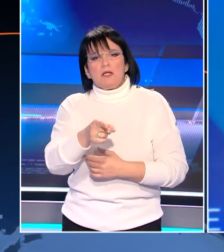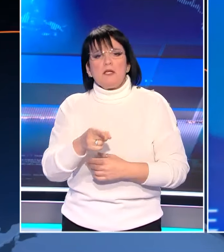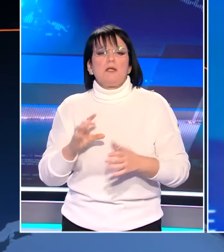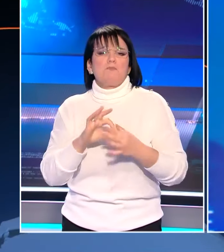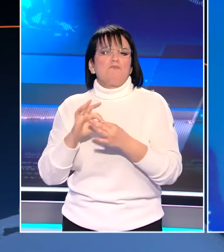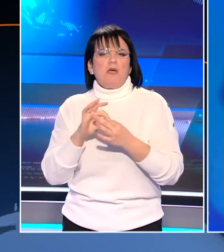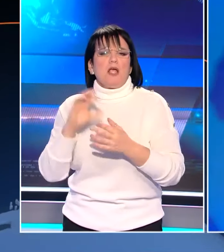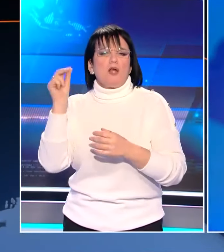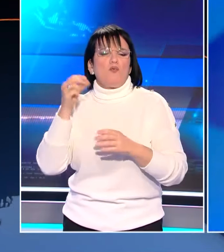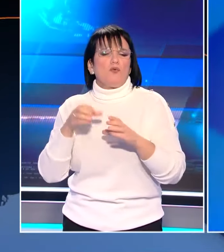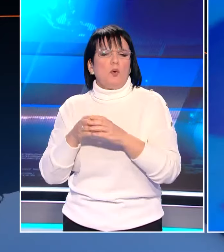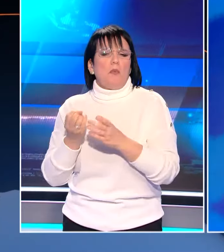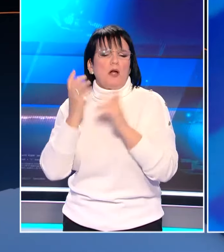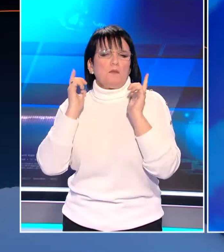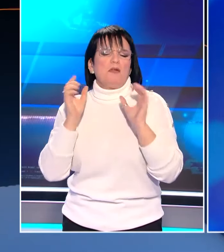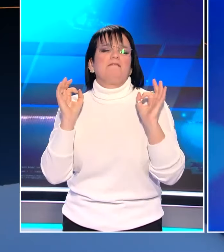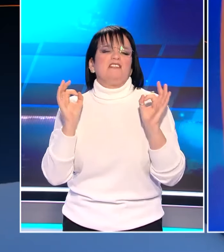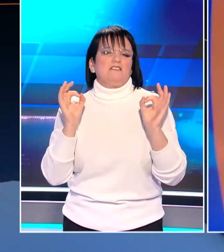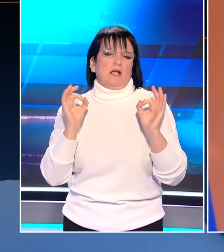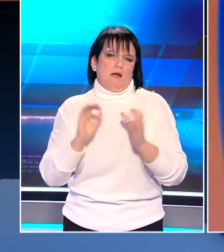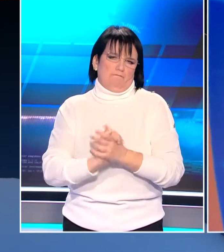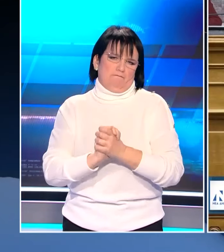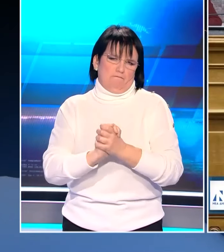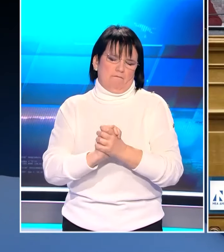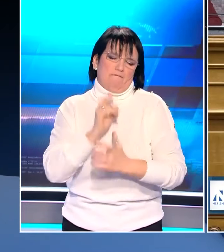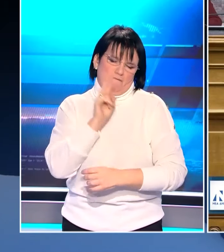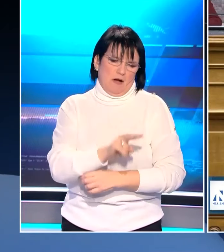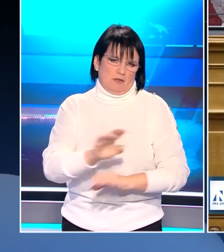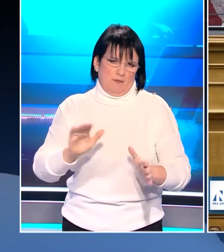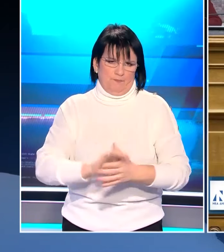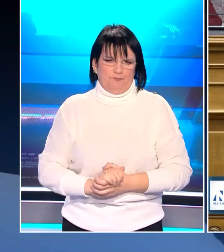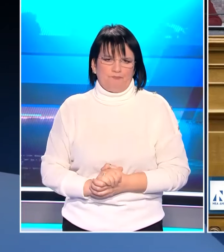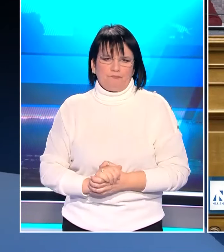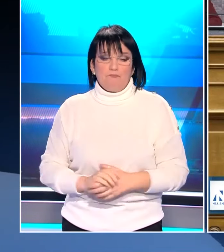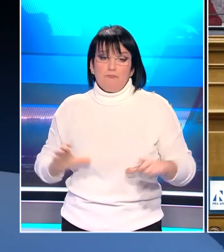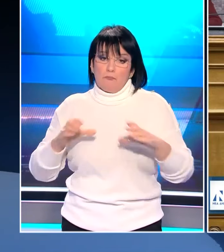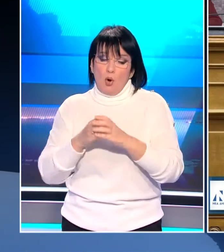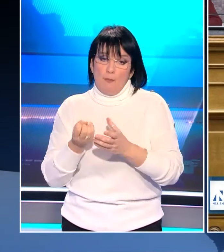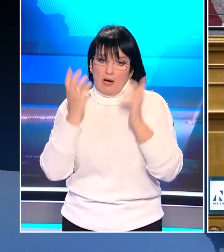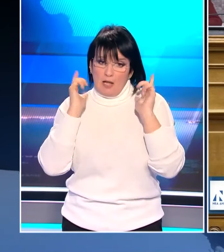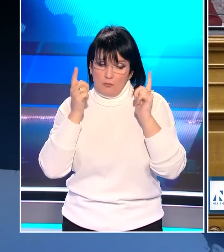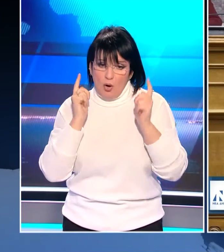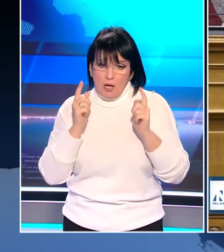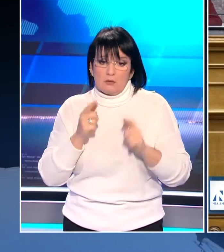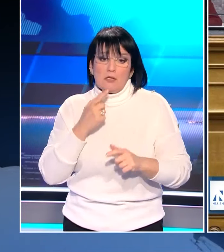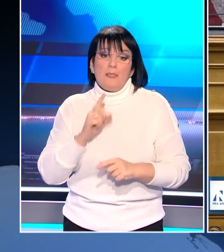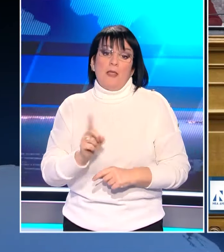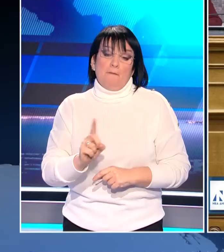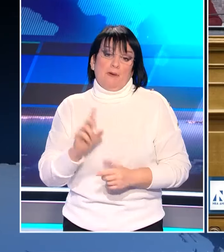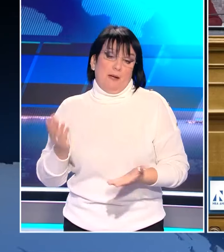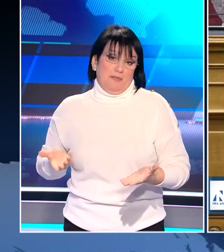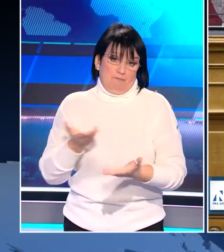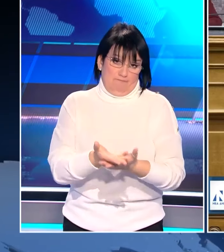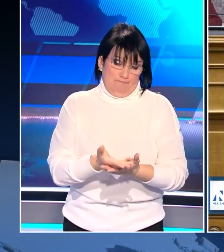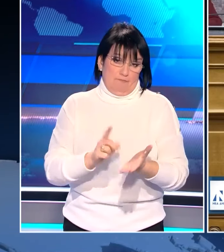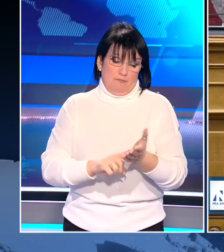της κοινοβουλευτικής ομάδας της Ν. Δημοκρατίας είναι δεδομένη. Παρά ταξί μας τουλάχιστον, δεν θα έπρεπε να το έχει φέρει